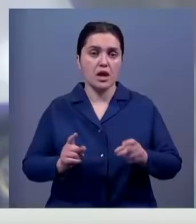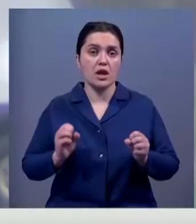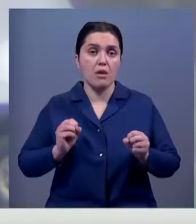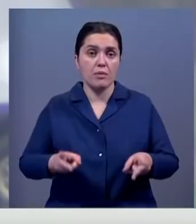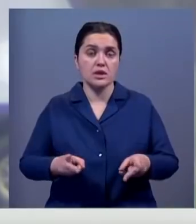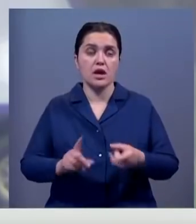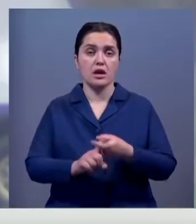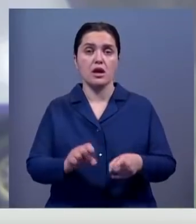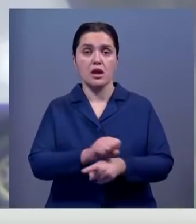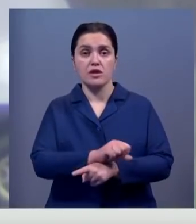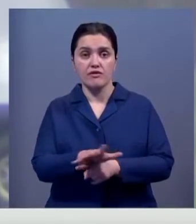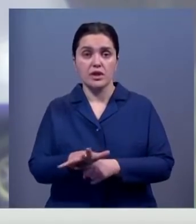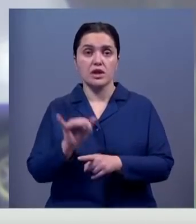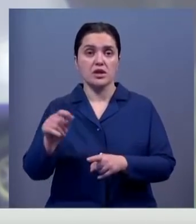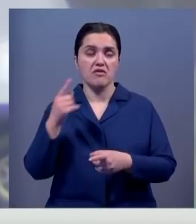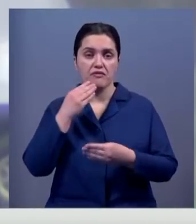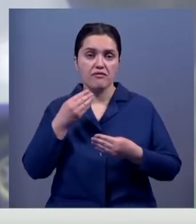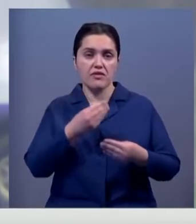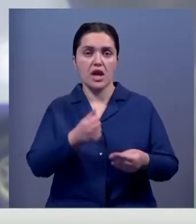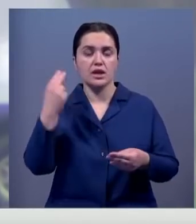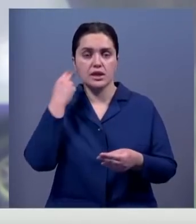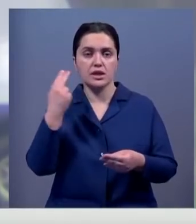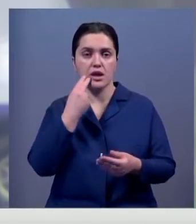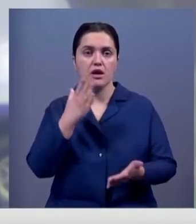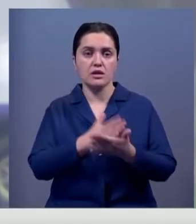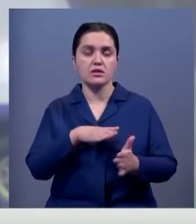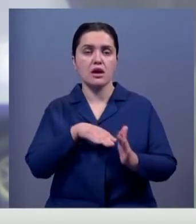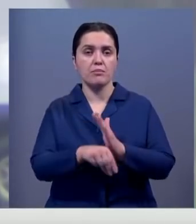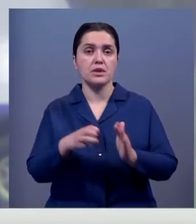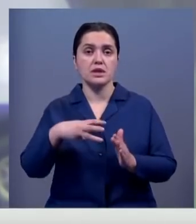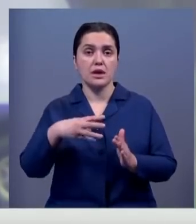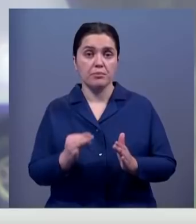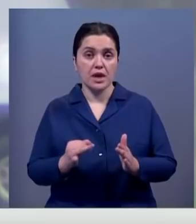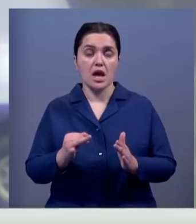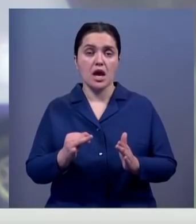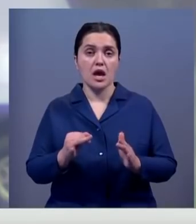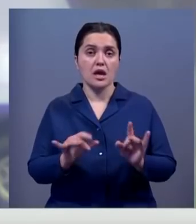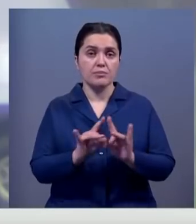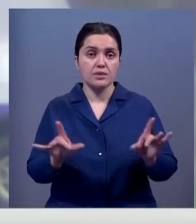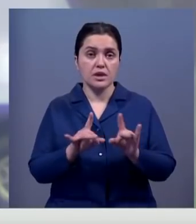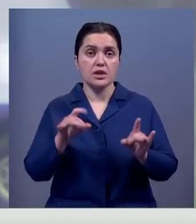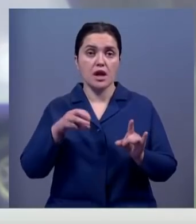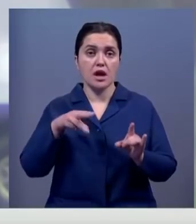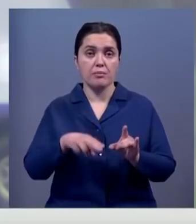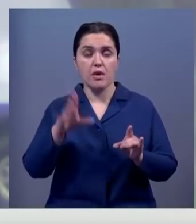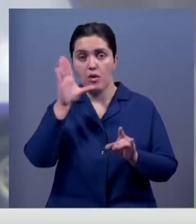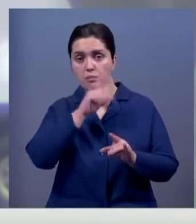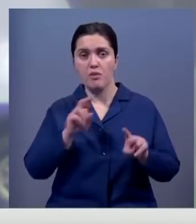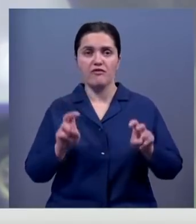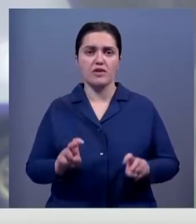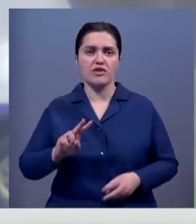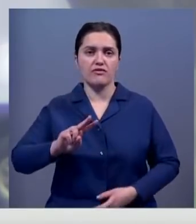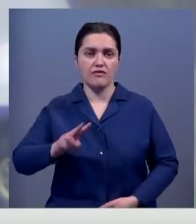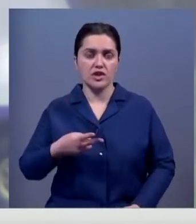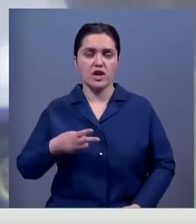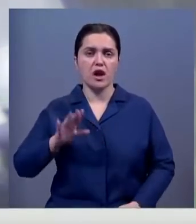о реальной угрозе коронавируса и подвержена влиянию Китая. СМИ отмечают, Трамп смог высидеть только два часа,